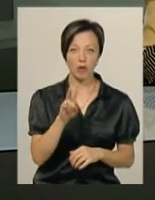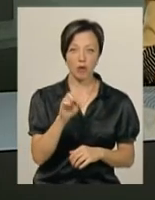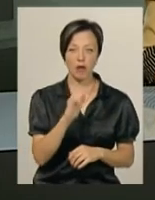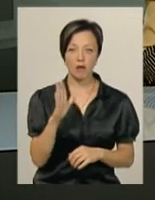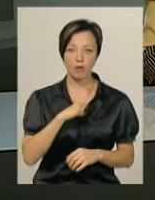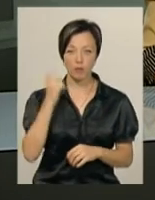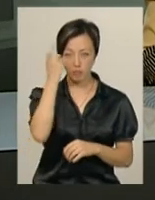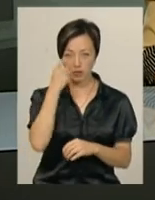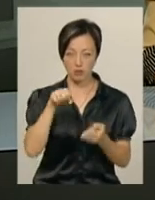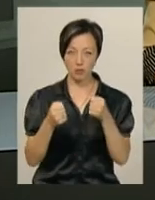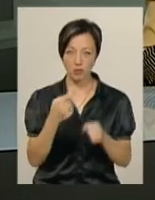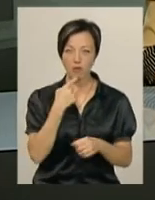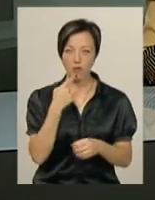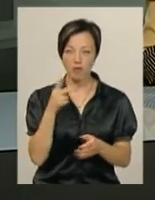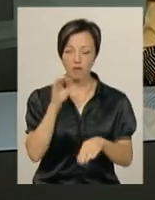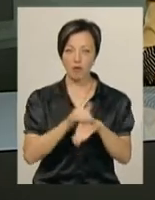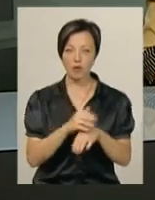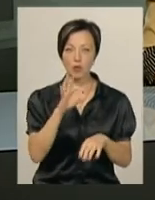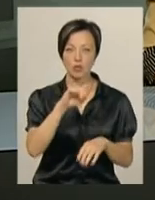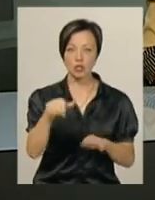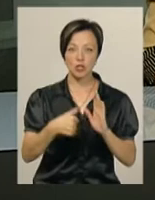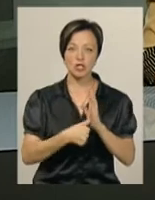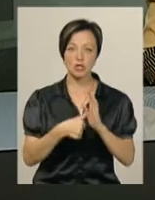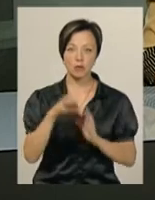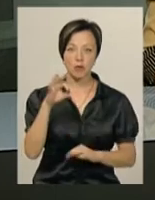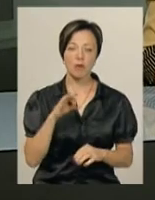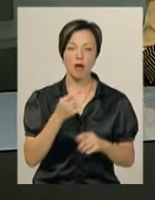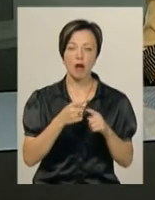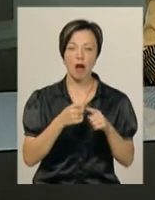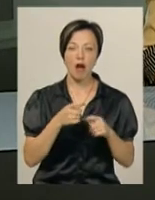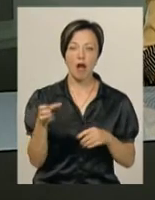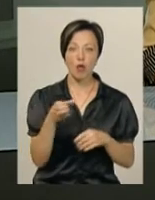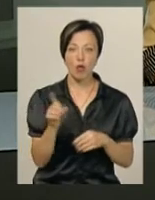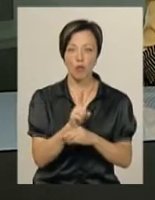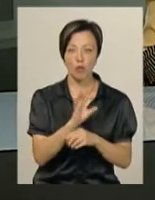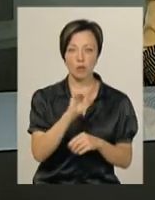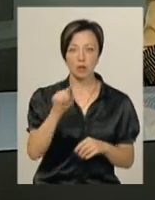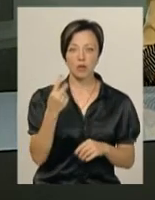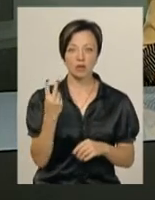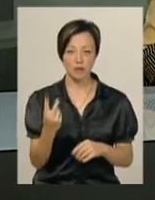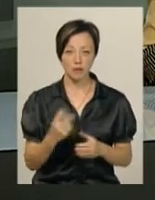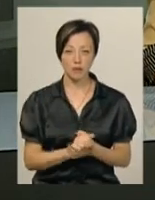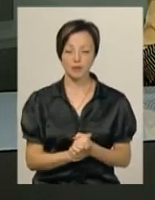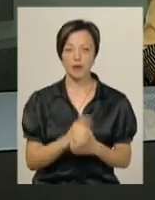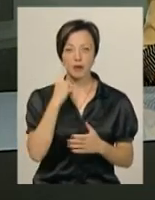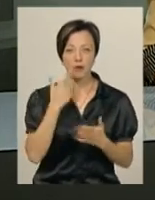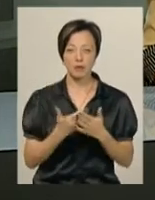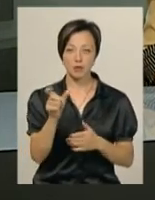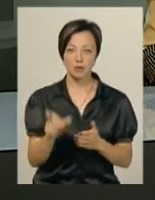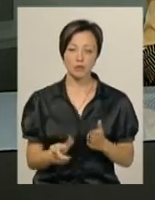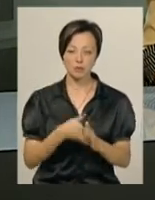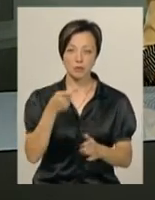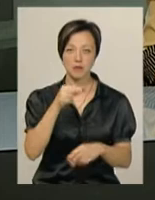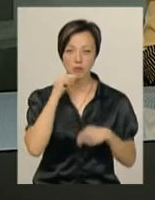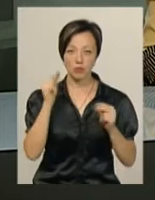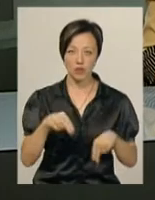кермом нетверезим. У його крові виявили 0,6 проміли алкоголю за норми 0,2. Підозрюваному висунули